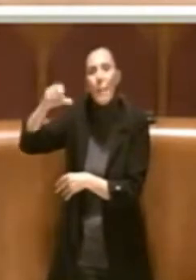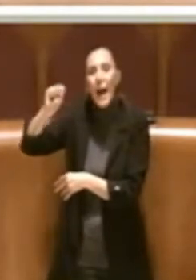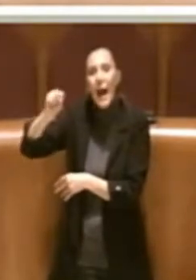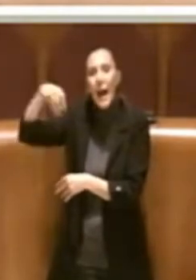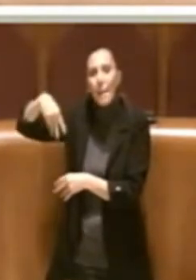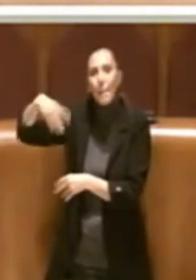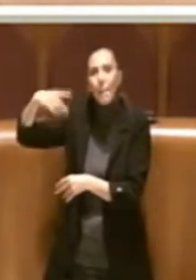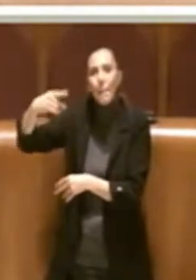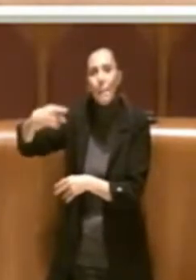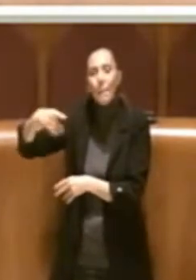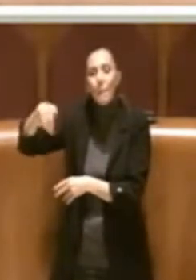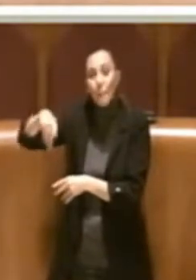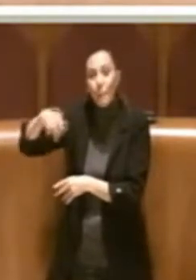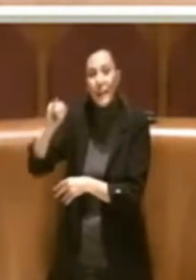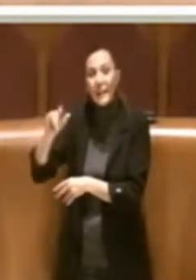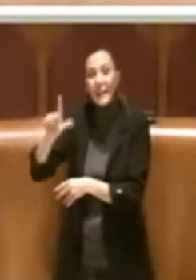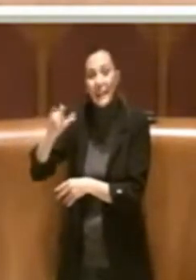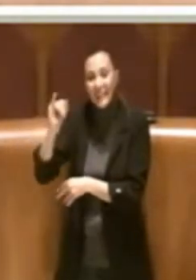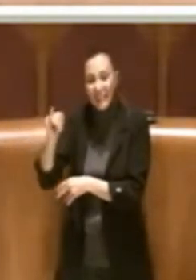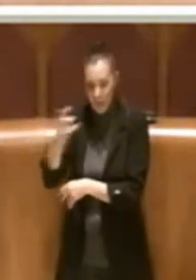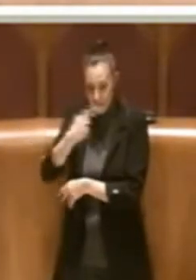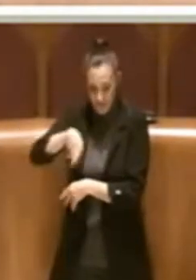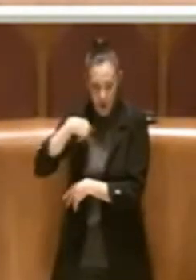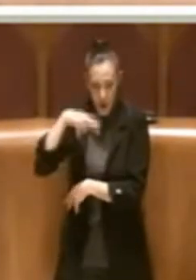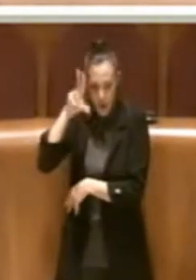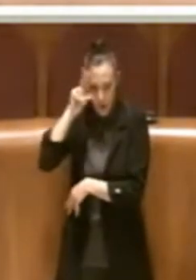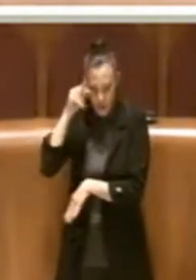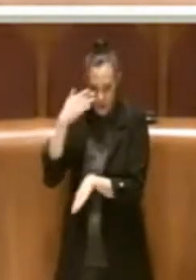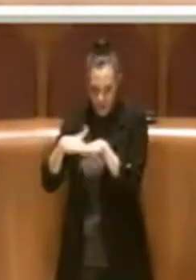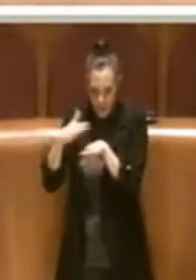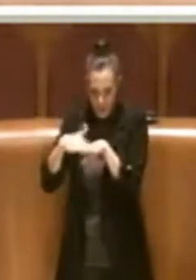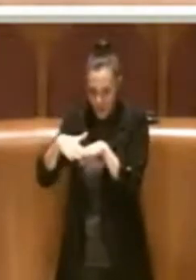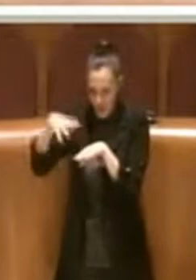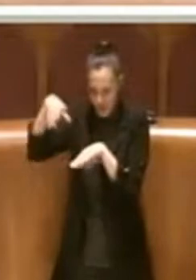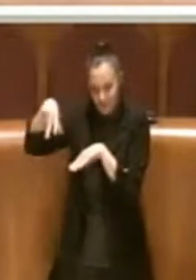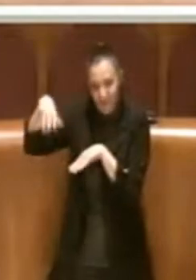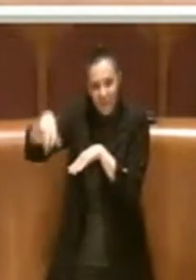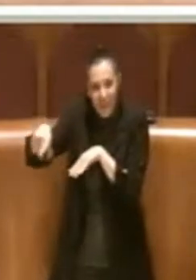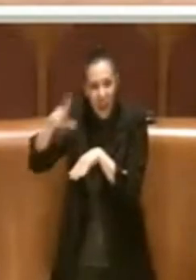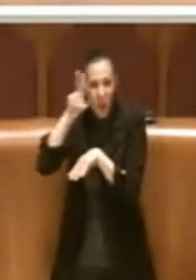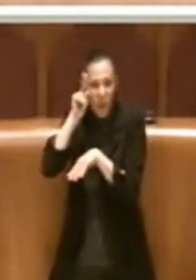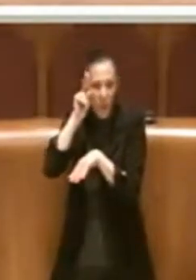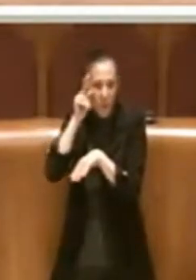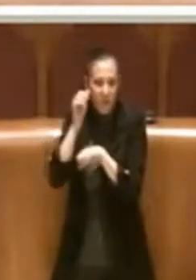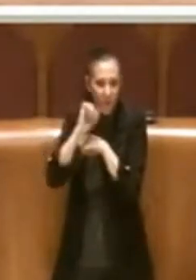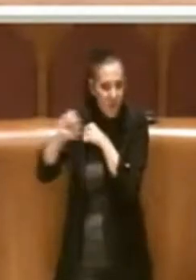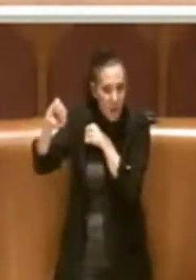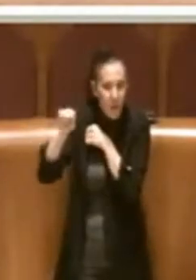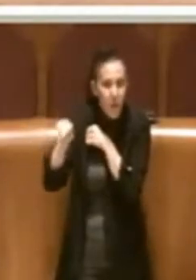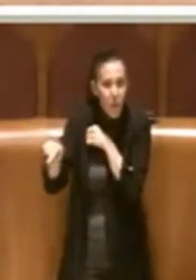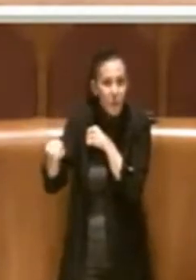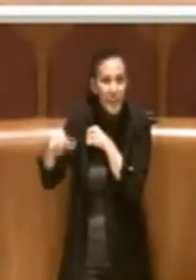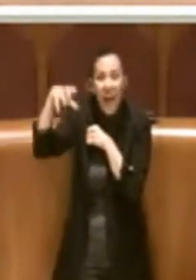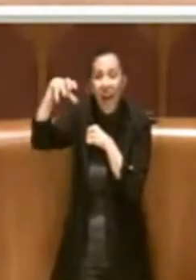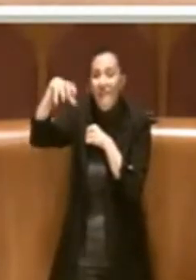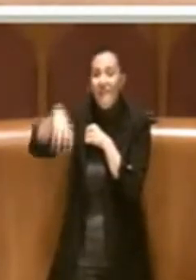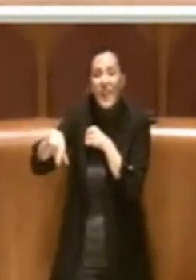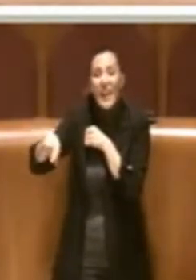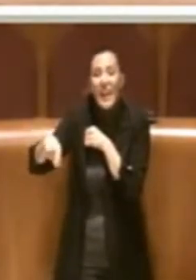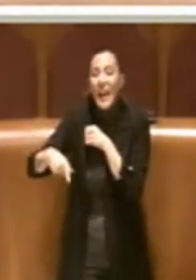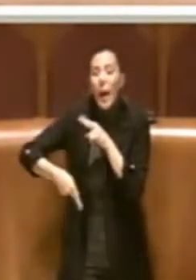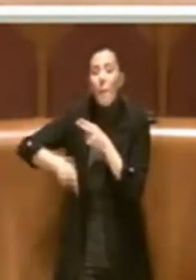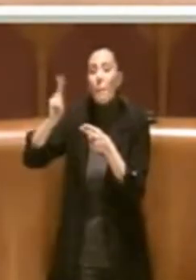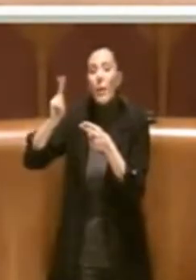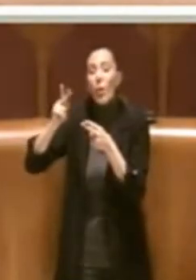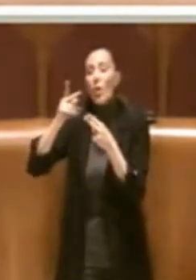probabilmente tutti noi conosciamo, tutti i frequentatori della Villa conoscono, è la Villa più grande di Roma